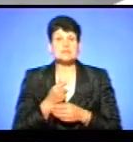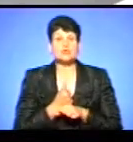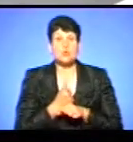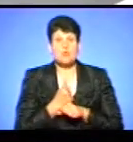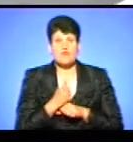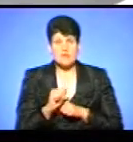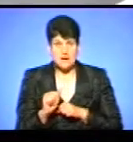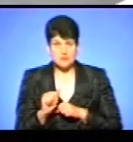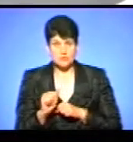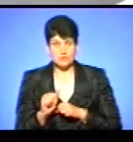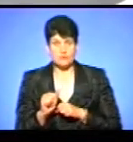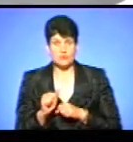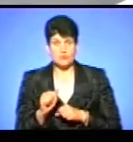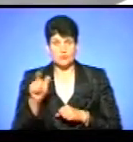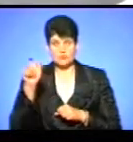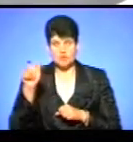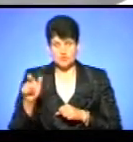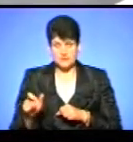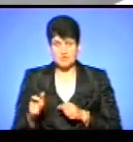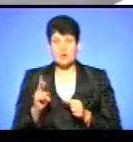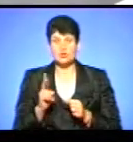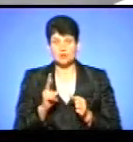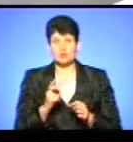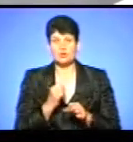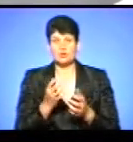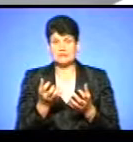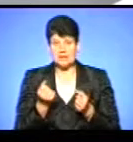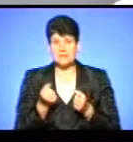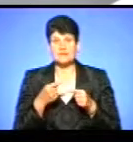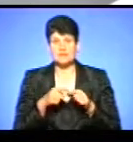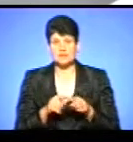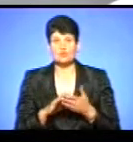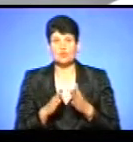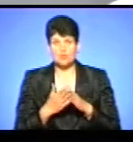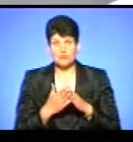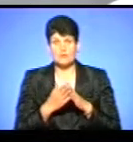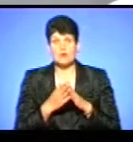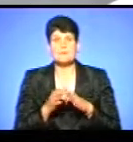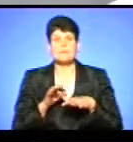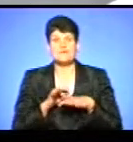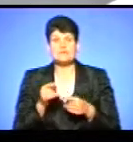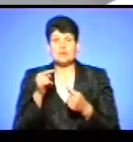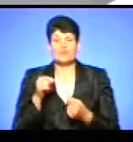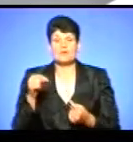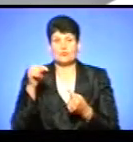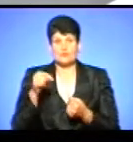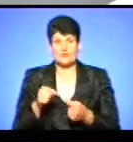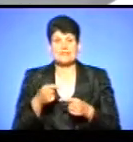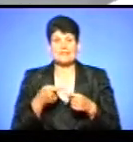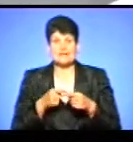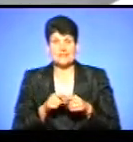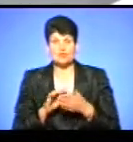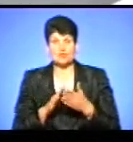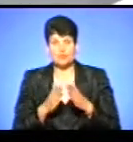споживача, особу, яка отримала технічні умови, провести відповідність до вимог технічних умов підключення,